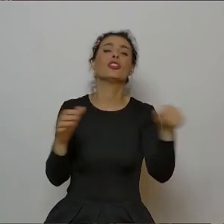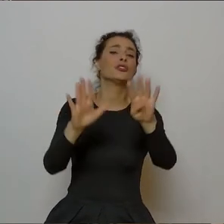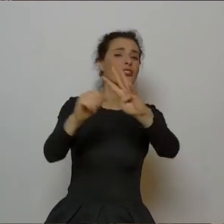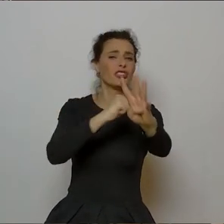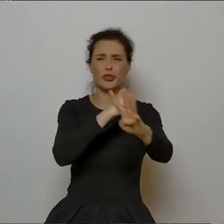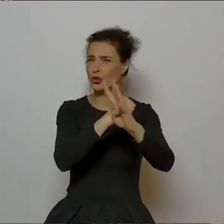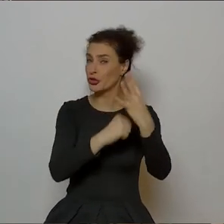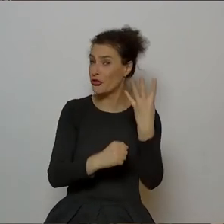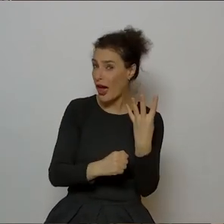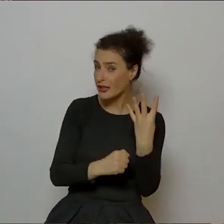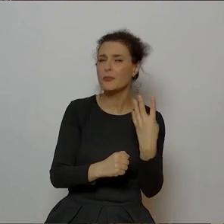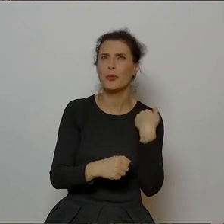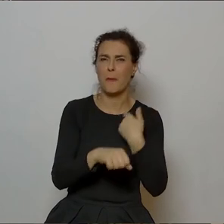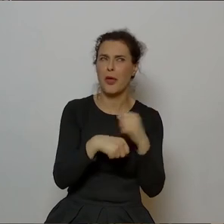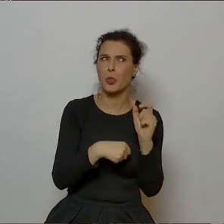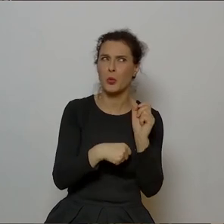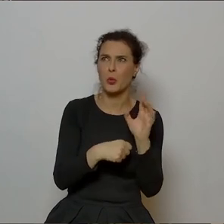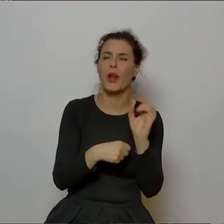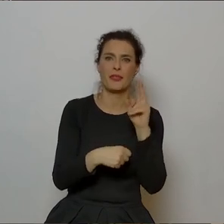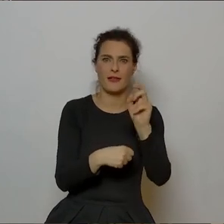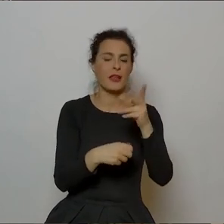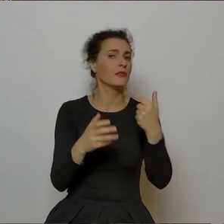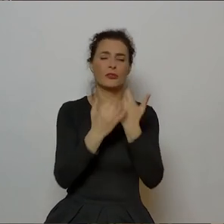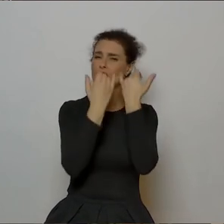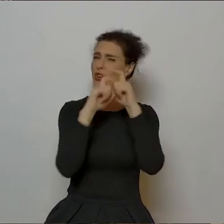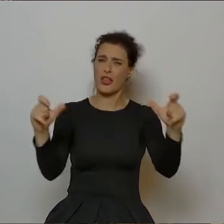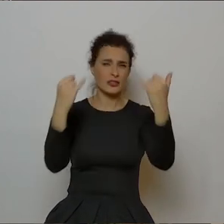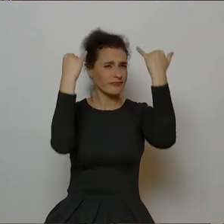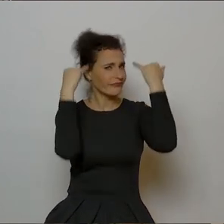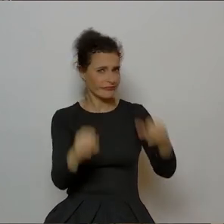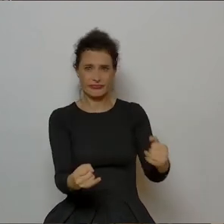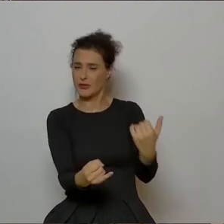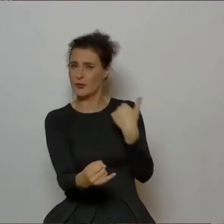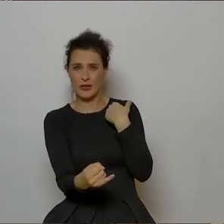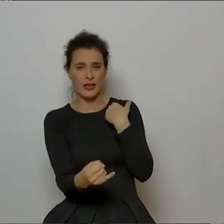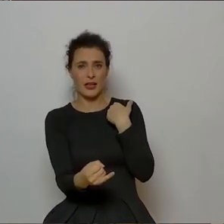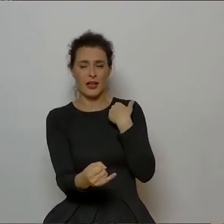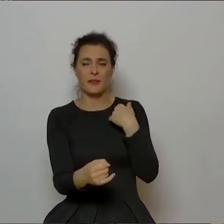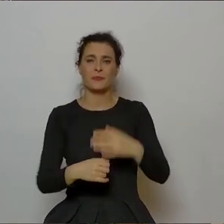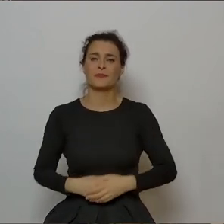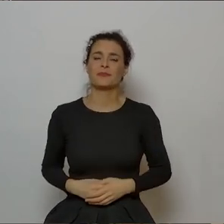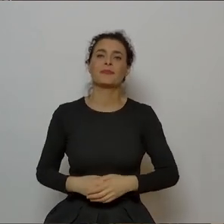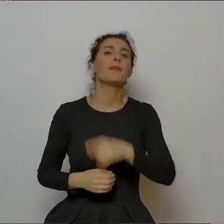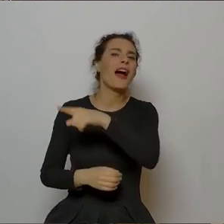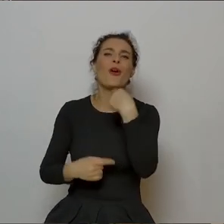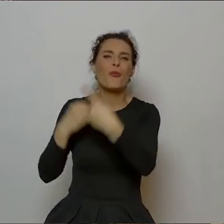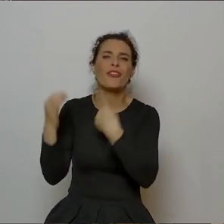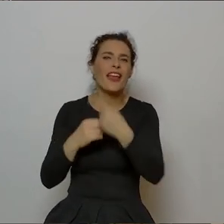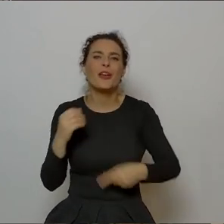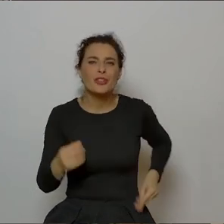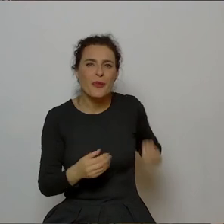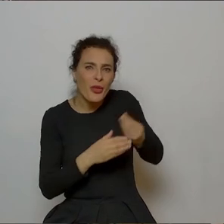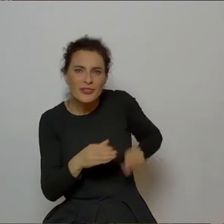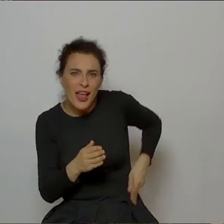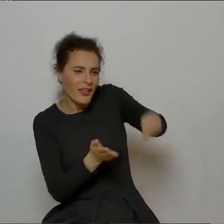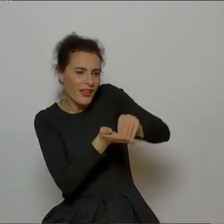bodaj tak robiłam maturę. To były faktycznie zupełnie inne czasy. Pan tutaj wspomniał, że odkładał pieniądze na kubkę i za te